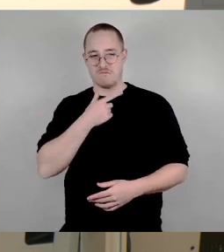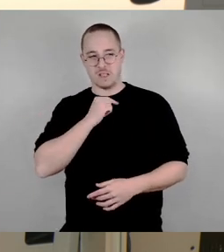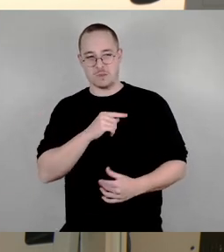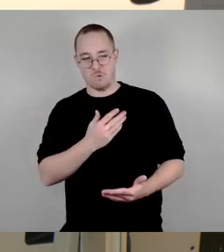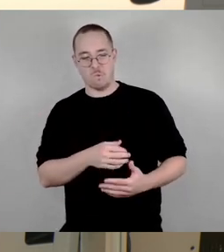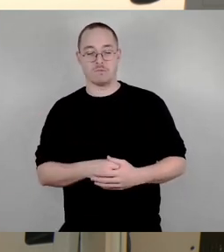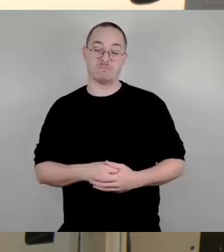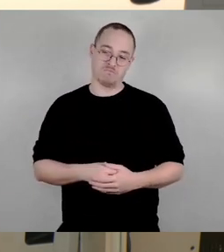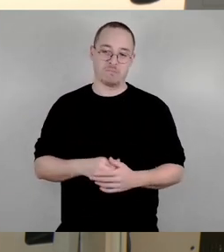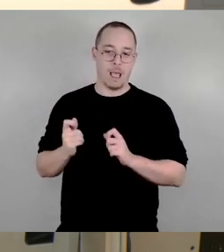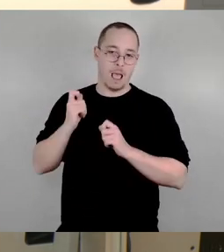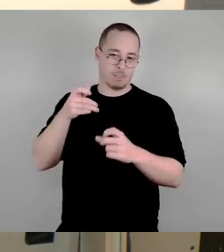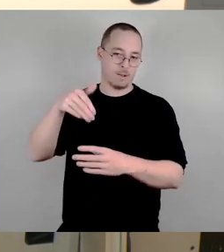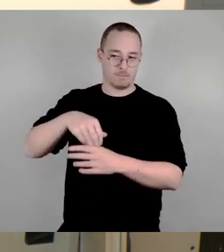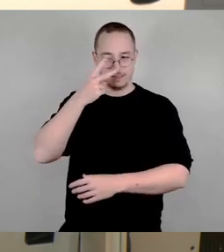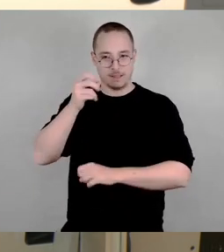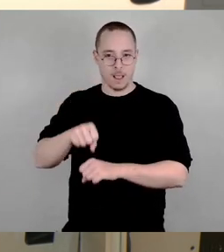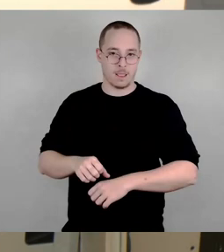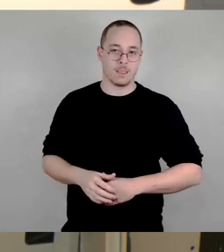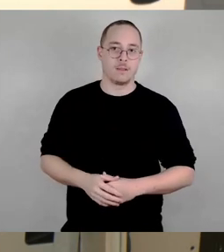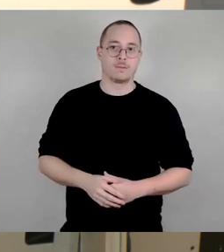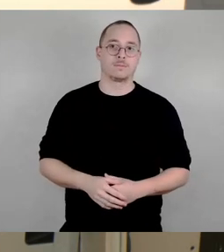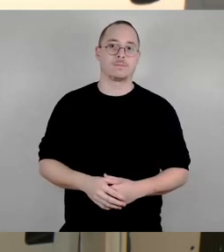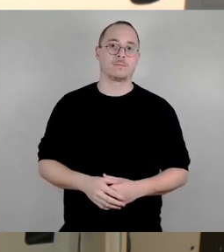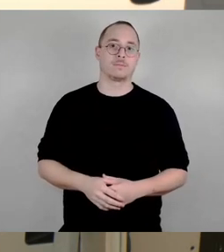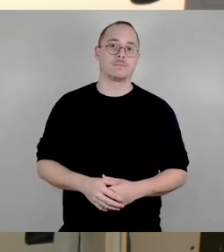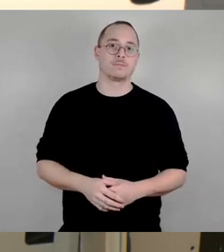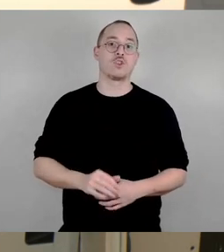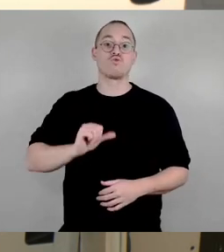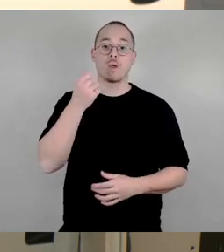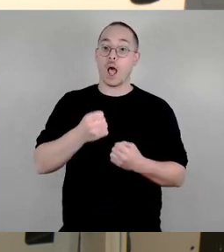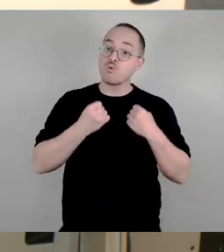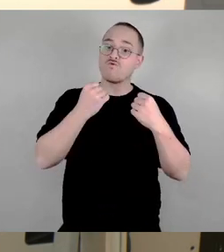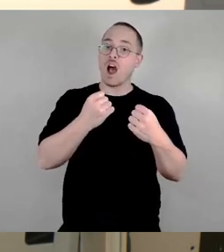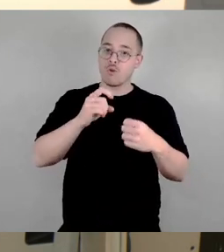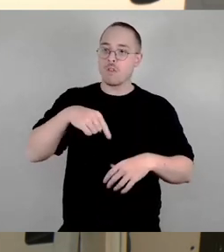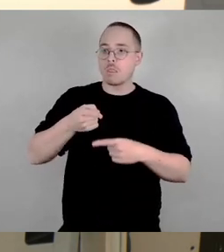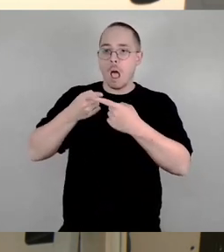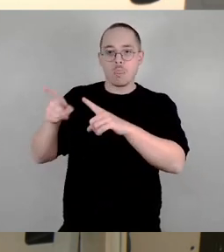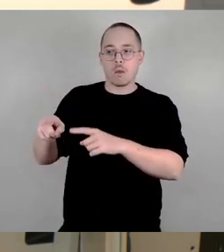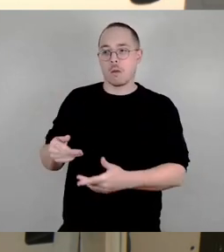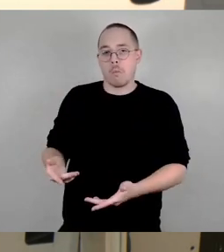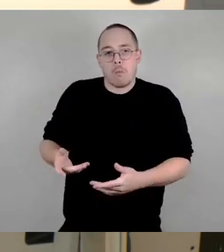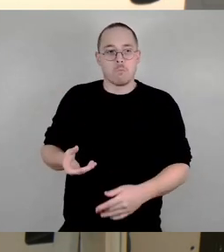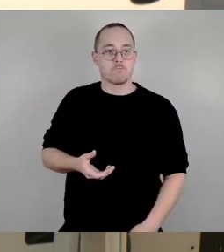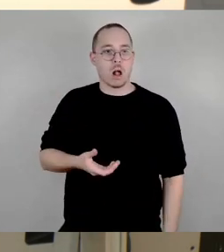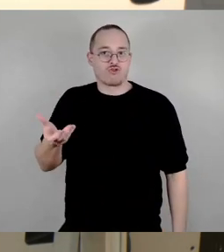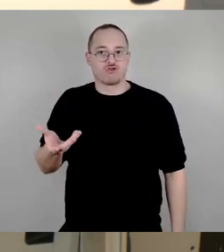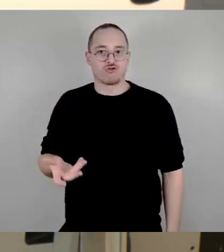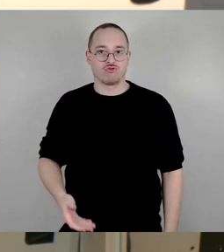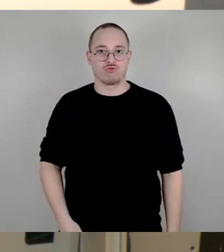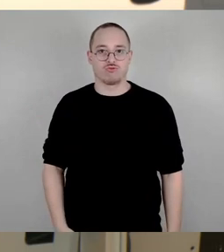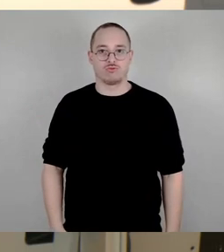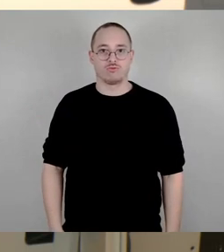bleiben, wie es ist. Autofahrer zuerst und der Rest der Verkehrsteilnehmer kann sehen, wo er bleibt. Der Phantomschmerz der weggefallenen